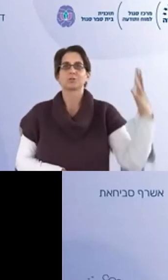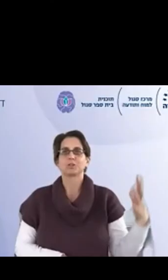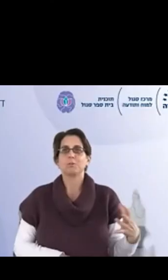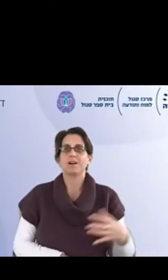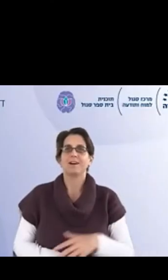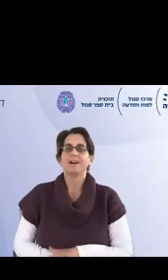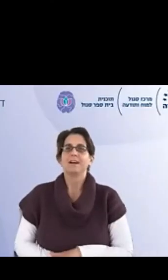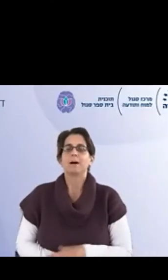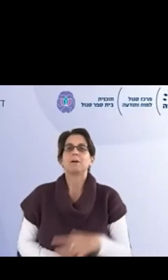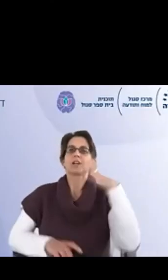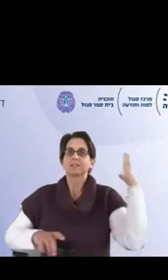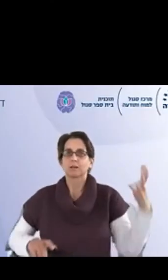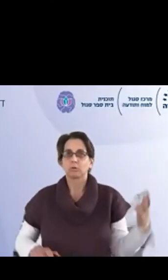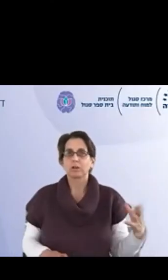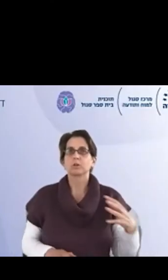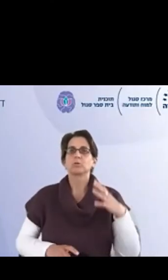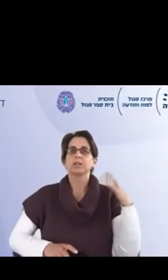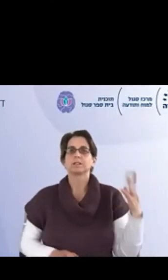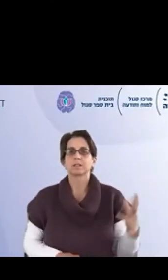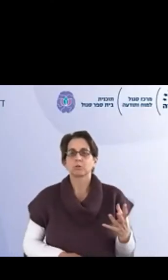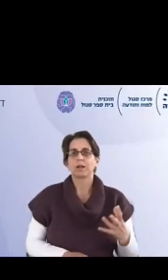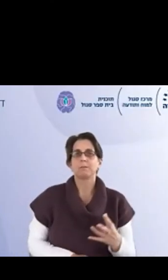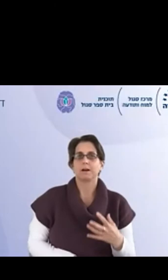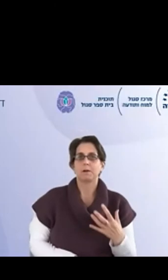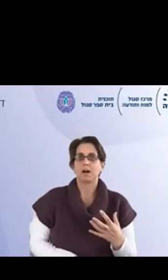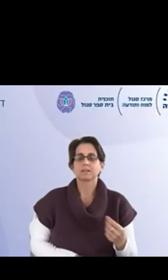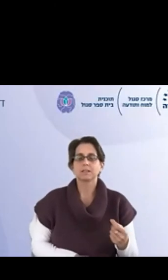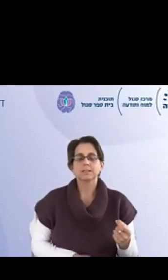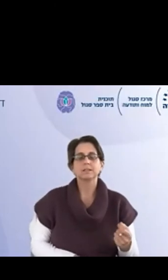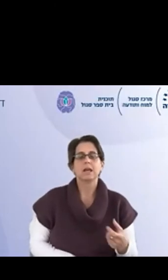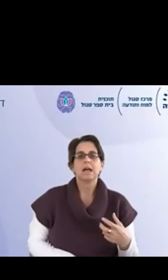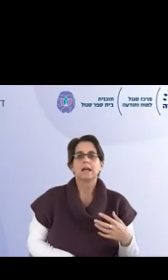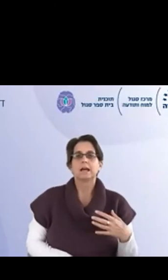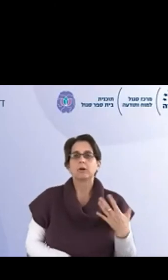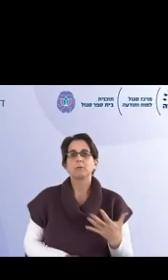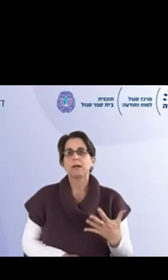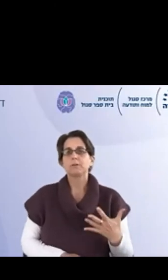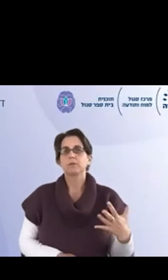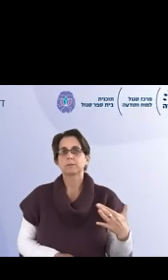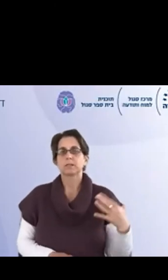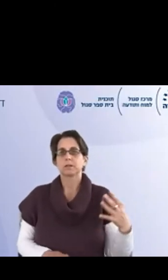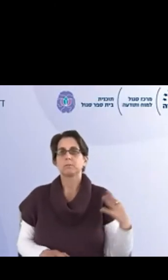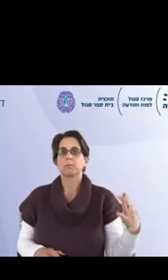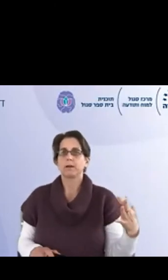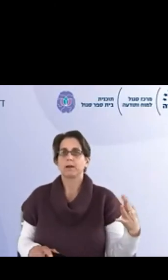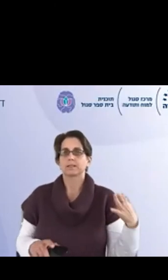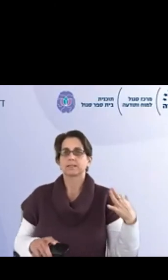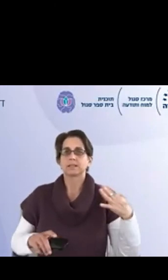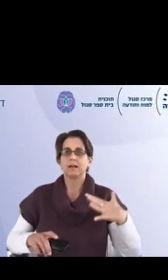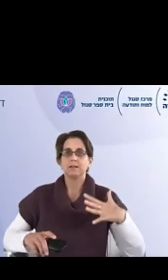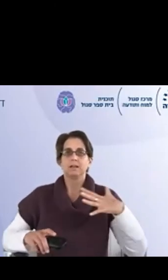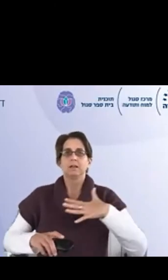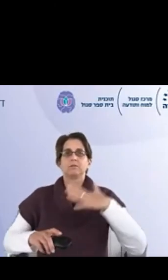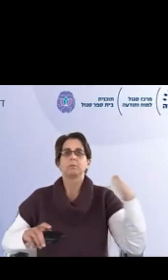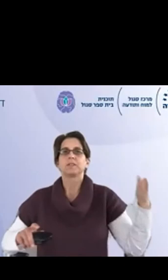שאלה שיותר ברמה של ההסתכלות הארגונית ההסתכלות המערכתית אנחנו במיינדפולנס מדברים הרבה על